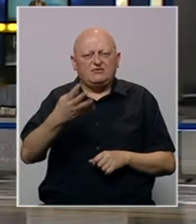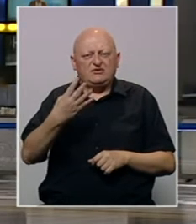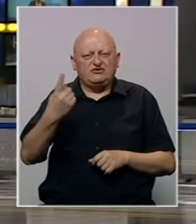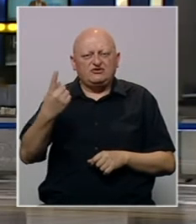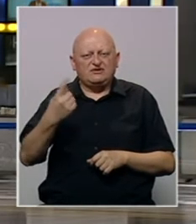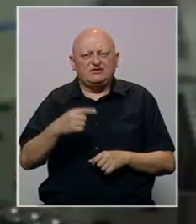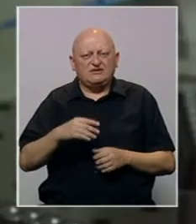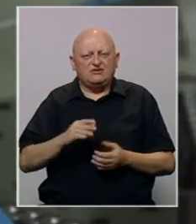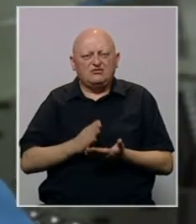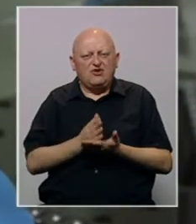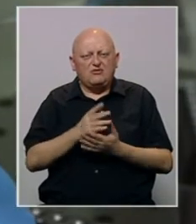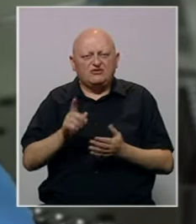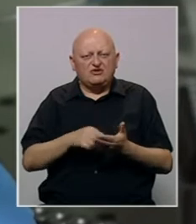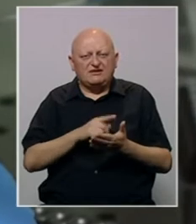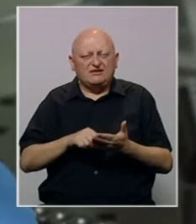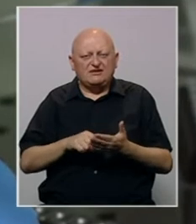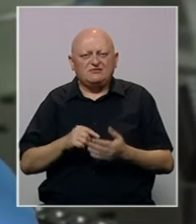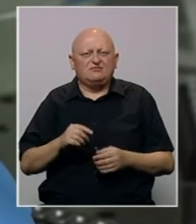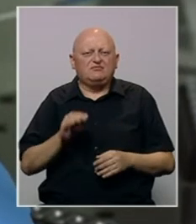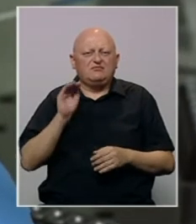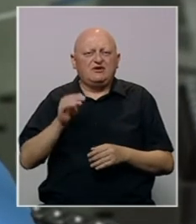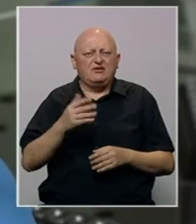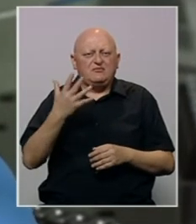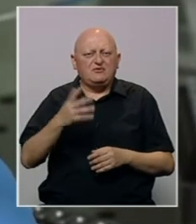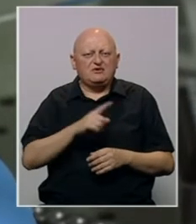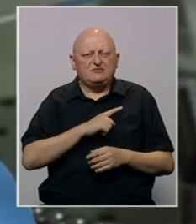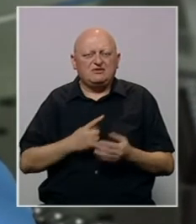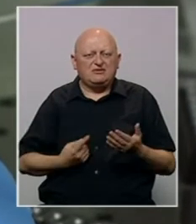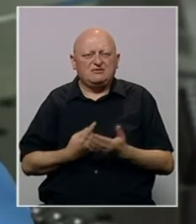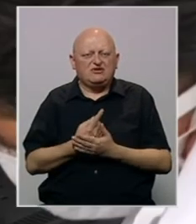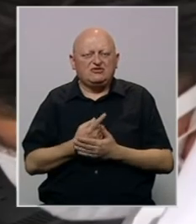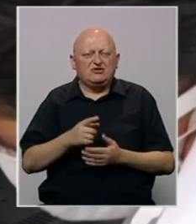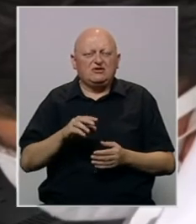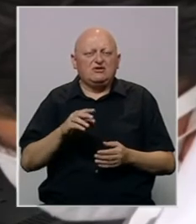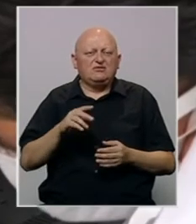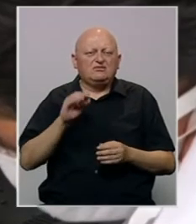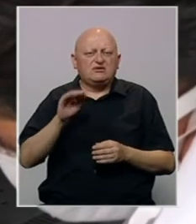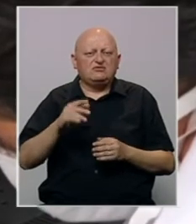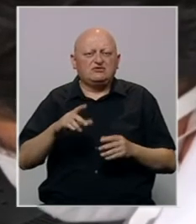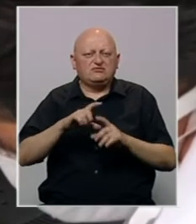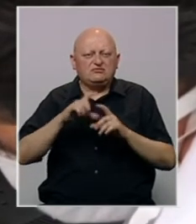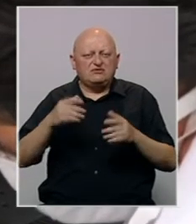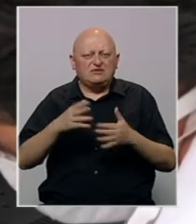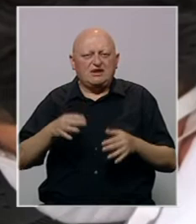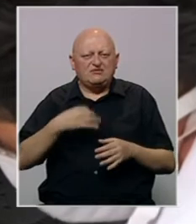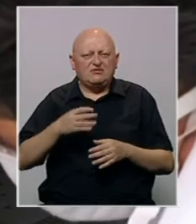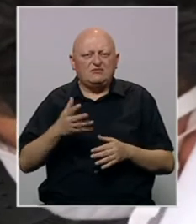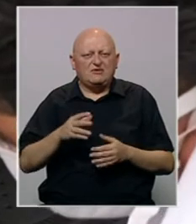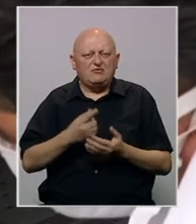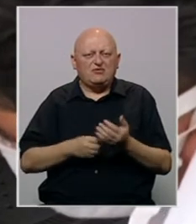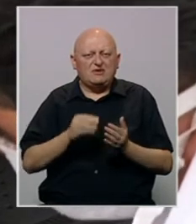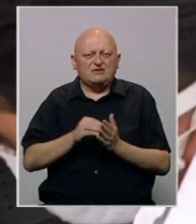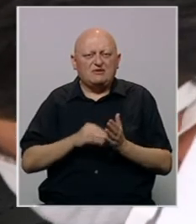1541 obrađenog testa. Prijavljeno je pet smrtnih ishoda, saopšteno je iz ustanova za javno zdravstvo. Prema